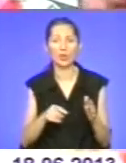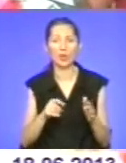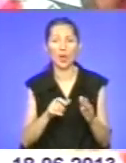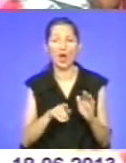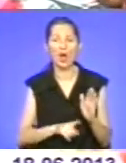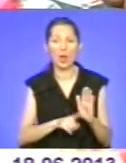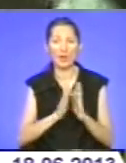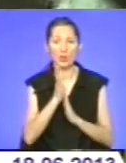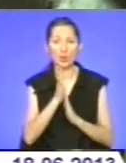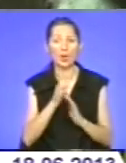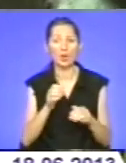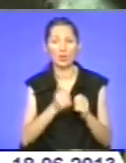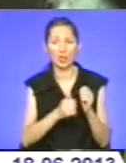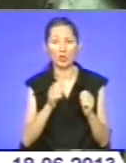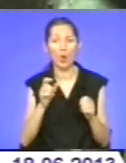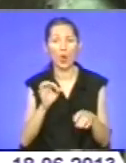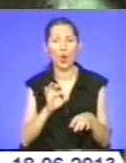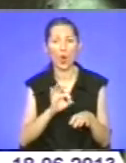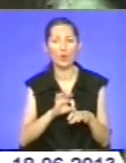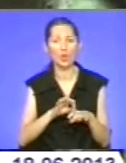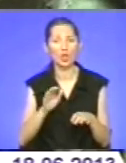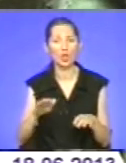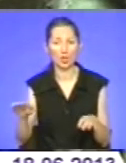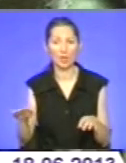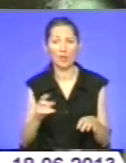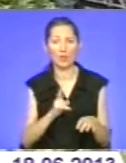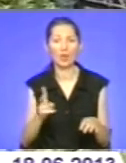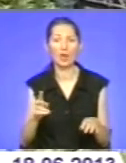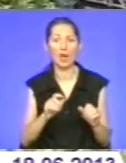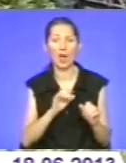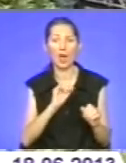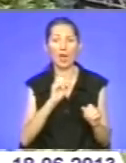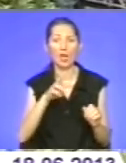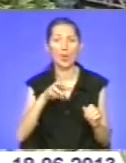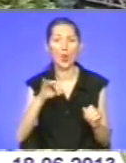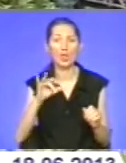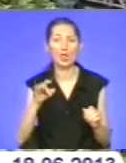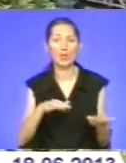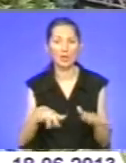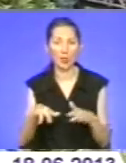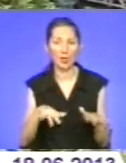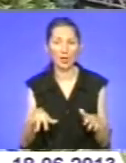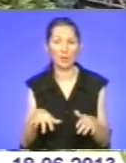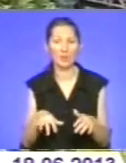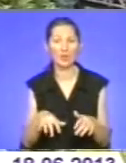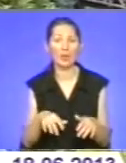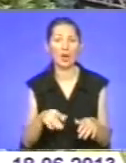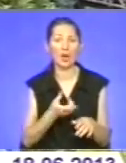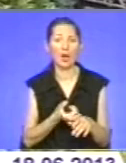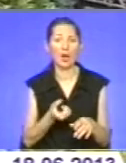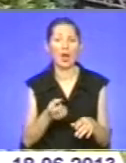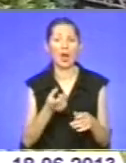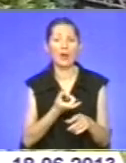сили слабші, а гігієнічні навички ще недостатньо виражені. Серед всіх захворівших питома вага найбільшу частку